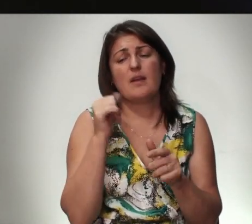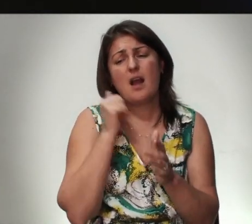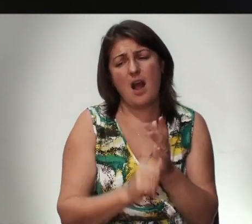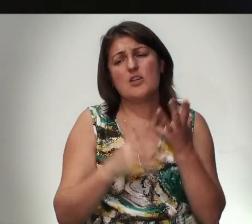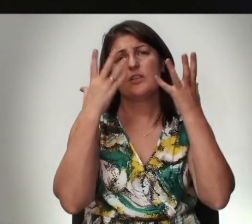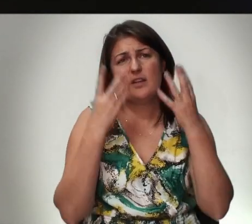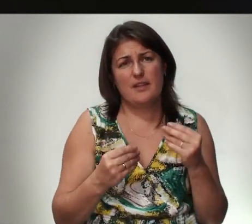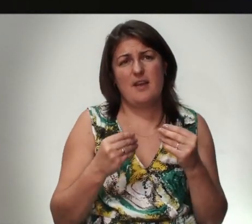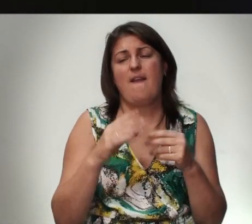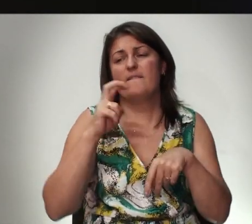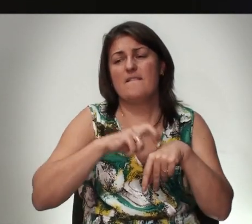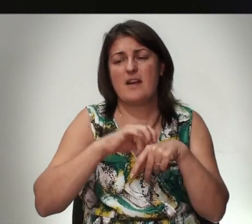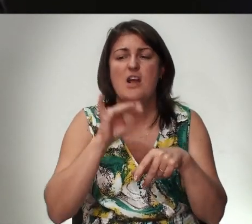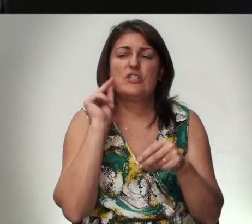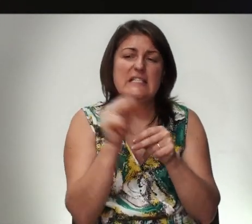Врач и Целитель